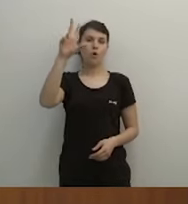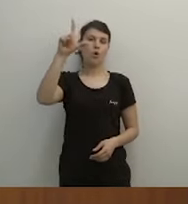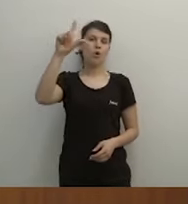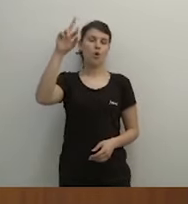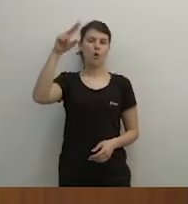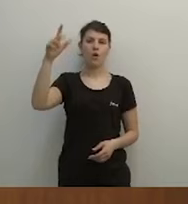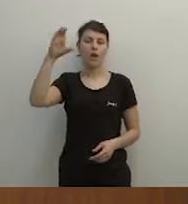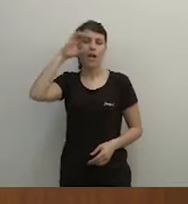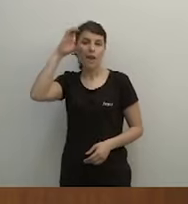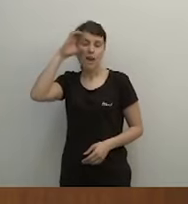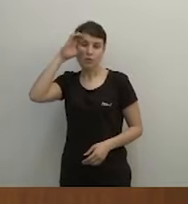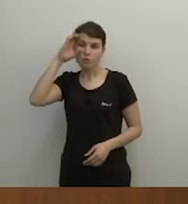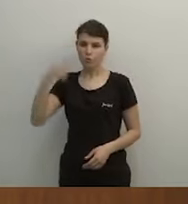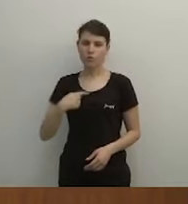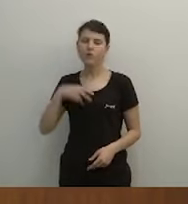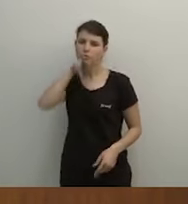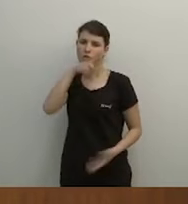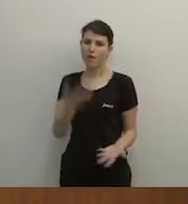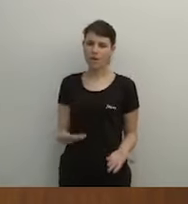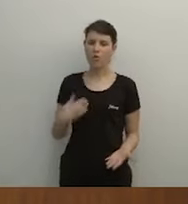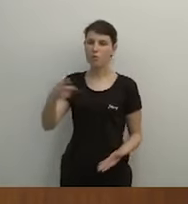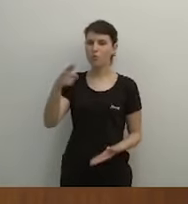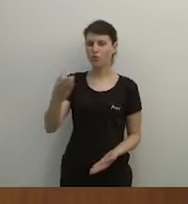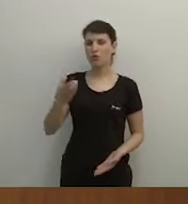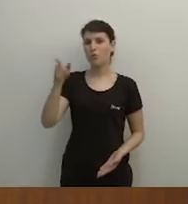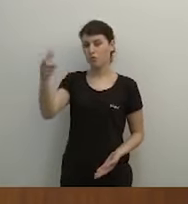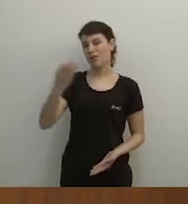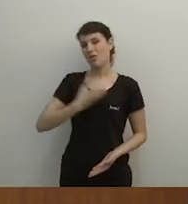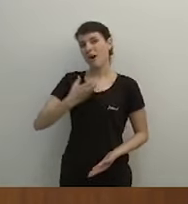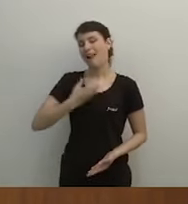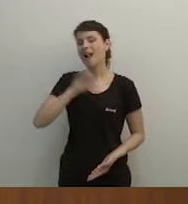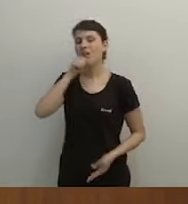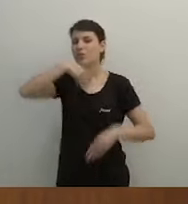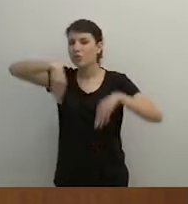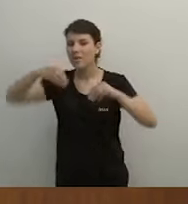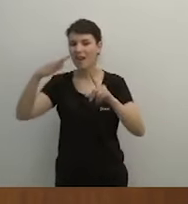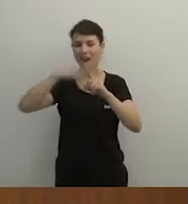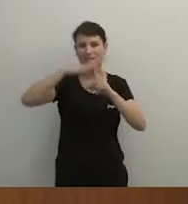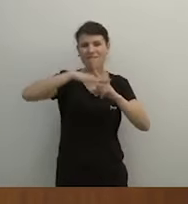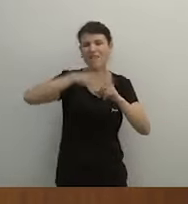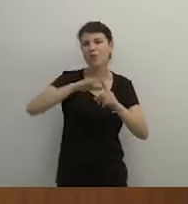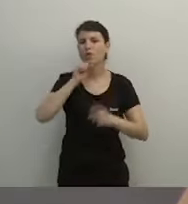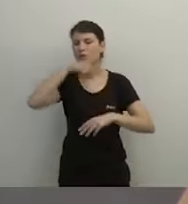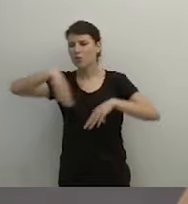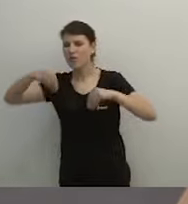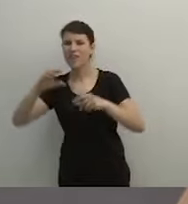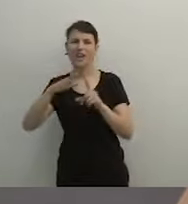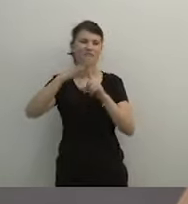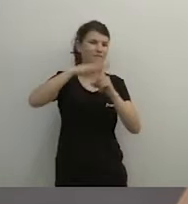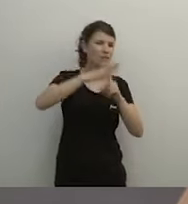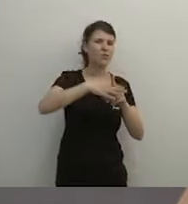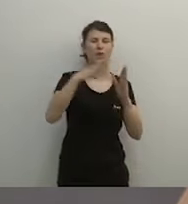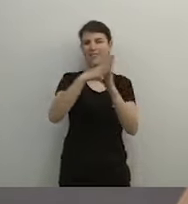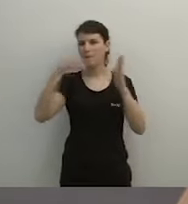parlant, que vostè era alcalde de Torrevieja amb algunes d'estes factures, ni de les factures de Benidorm, res, 28 planes diuent tot això